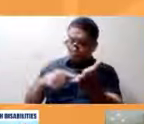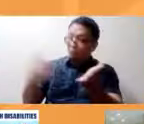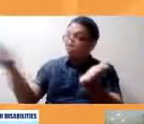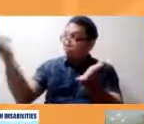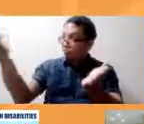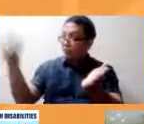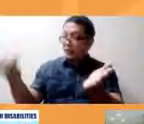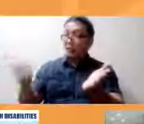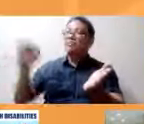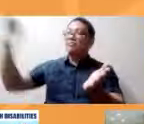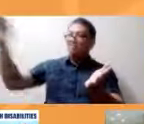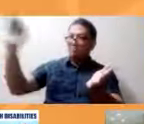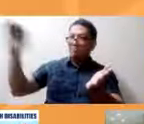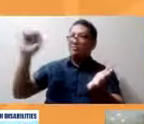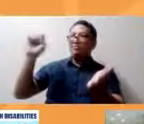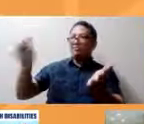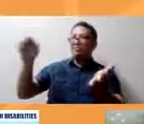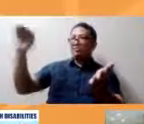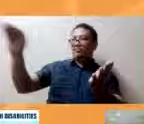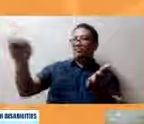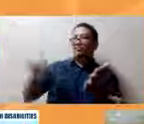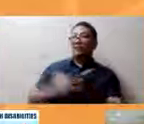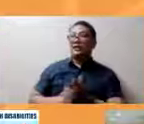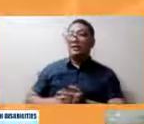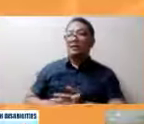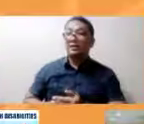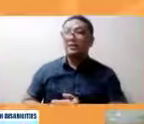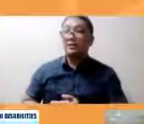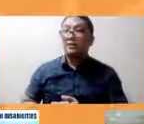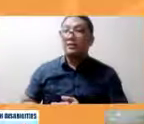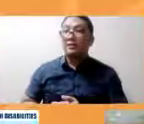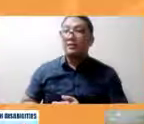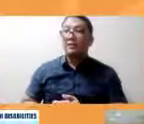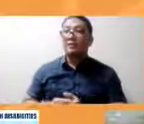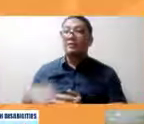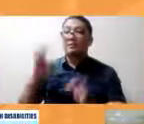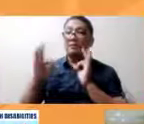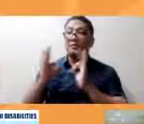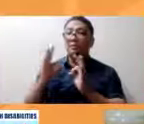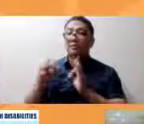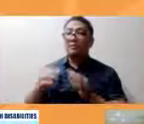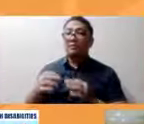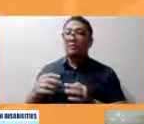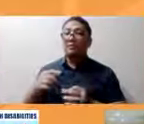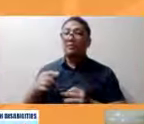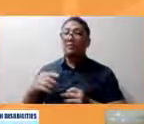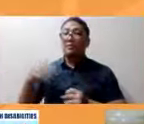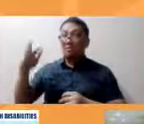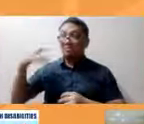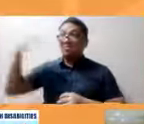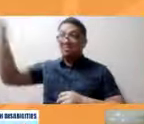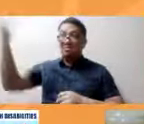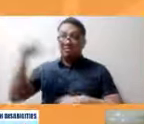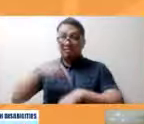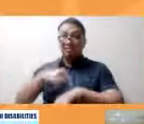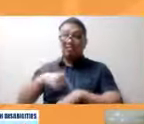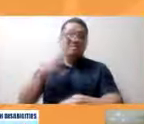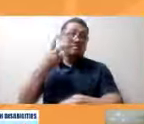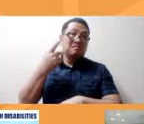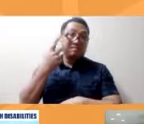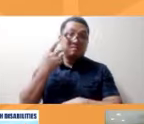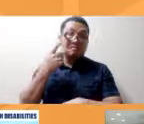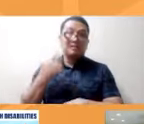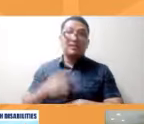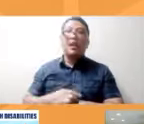Accountability at kung hindi yung matupad organizado naman na may kapansanan sa susunod na eleksyon titignan natin ikaw